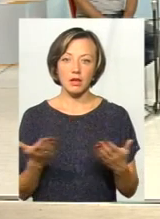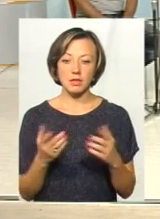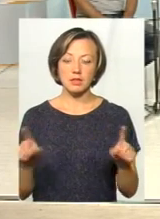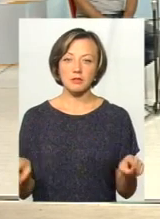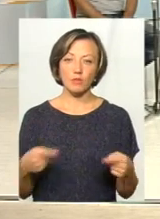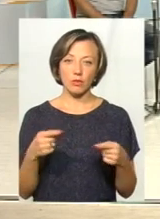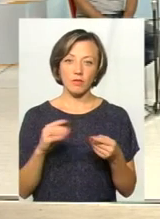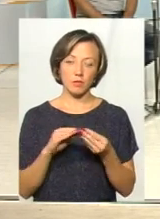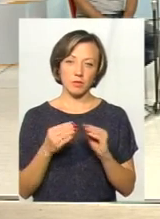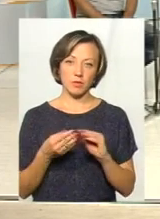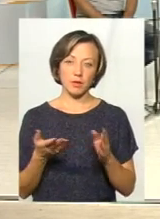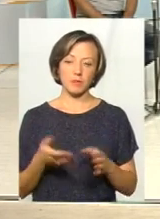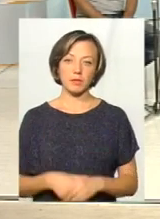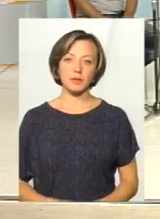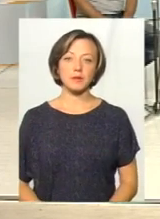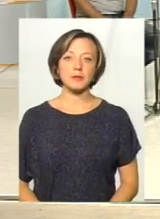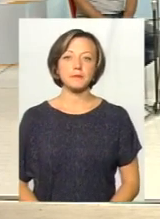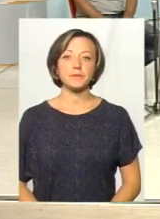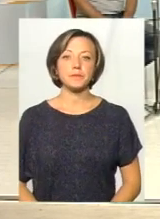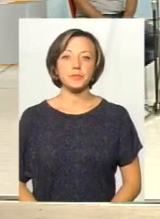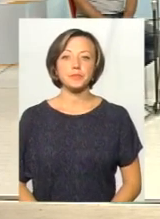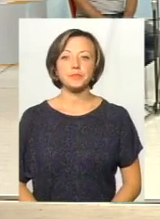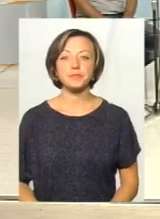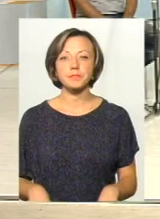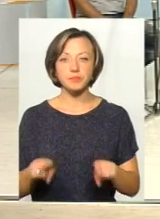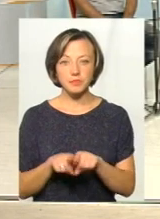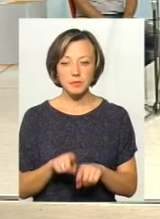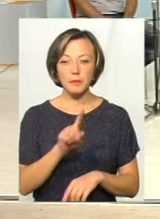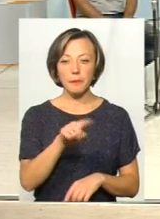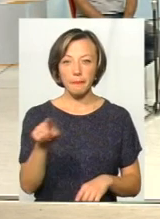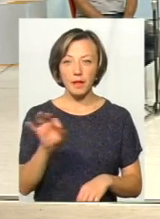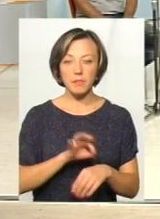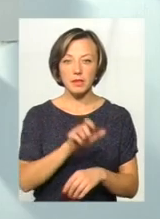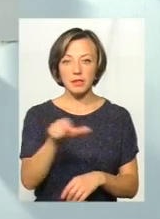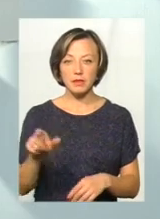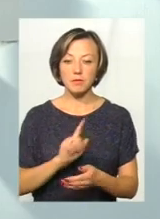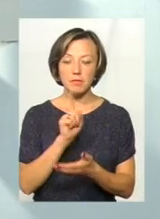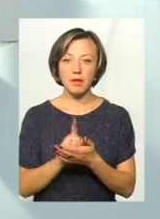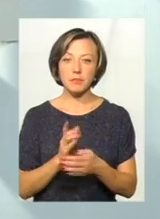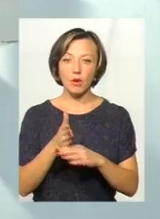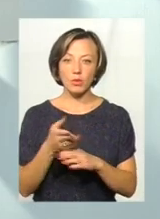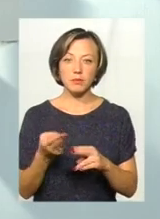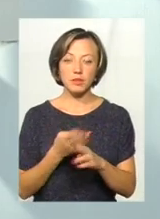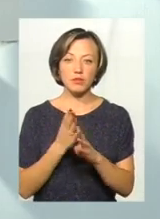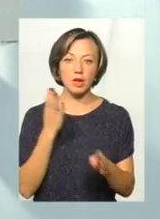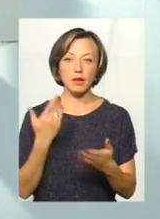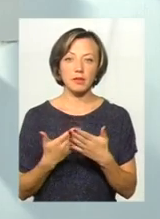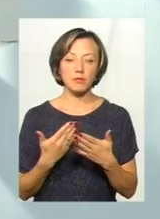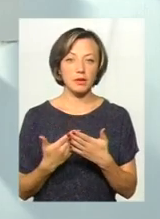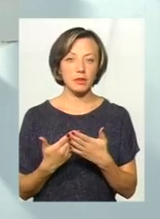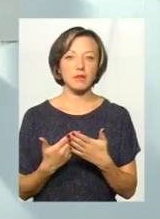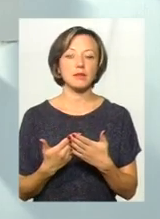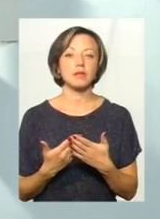створювати черги в такому плані. Так само ті пацієнти мали би заходити без черги, які, наприклад,